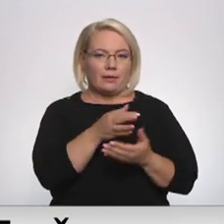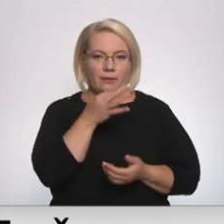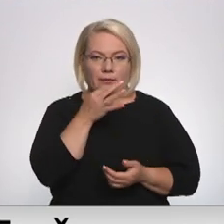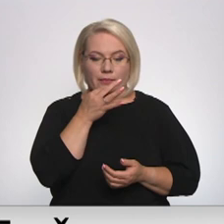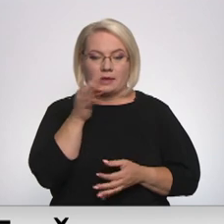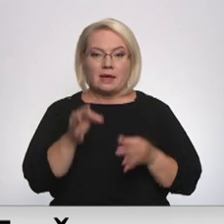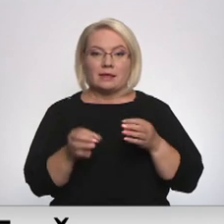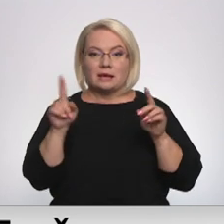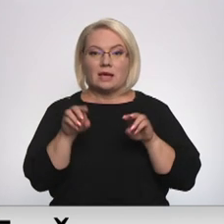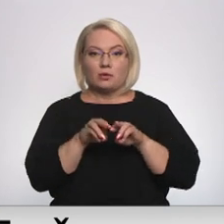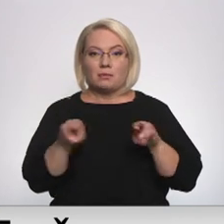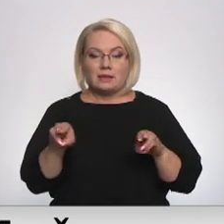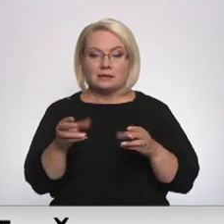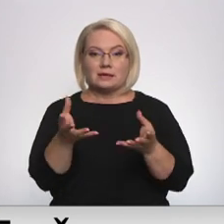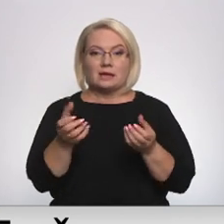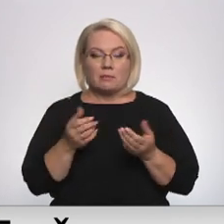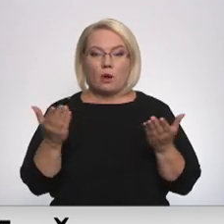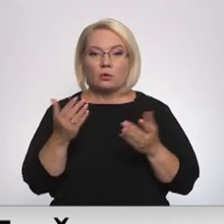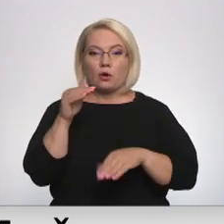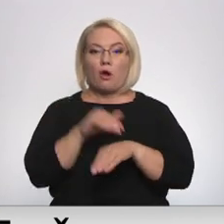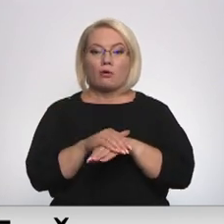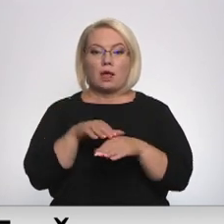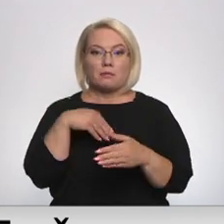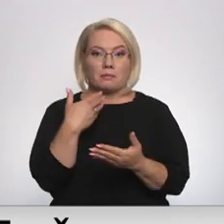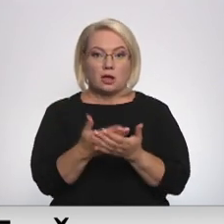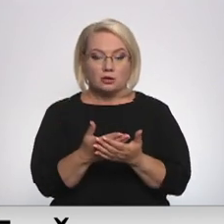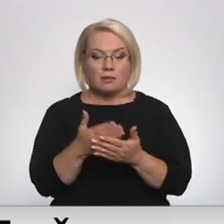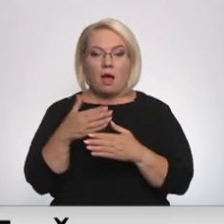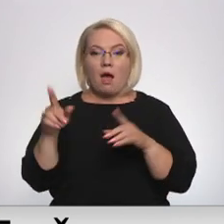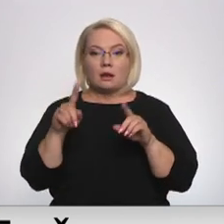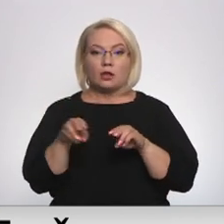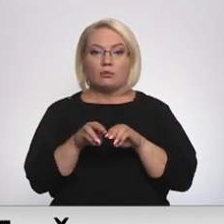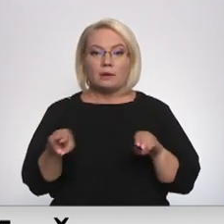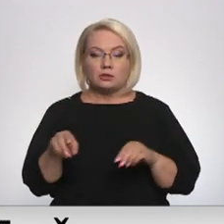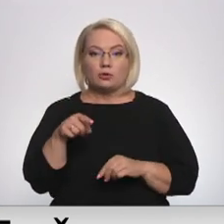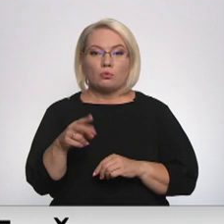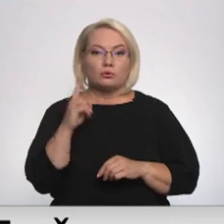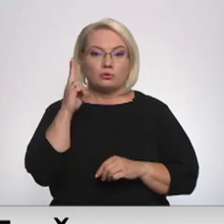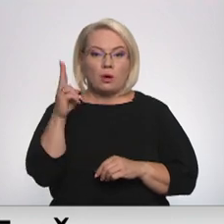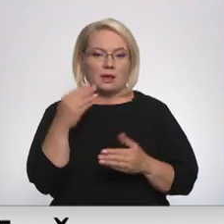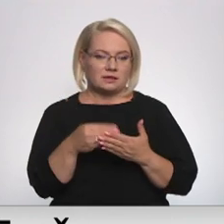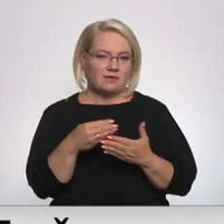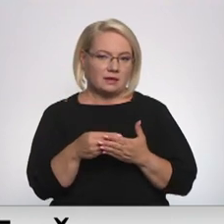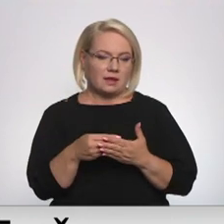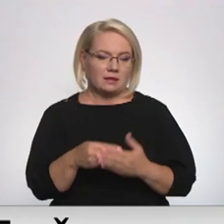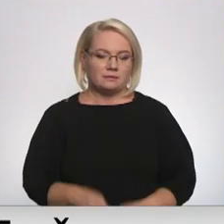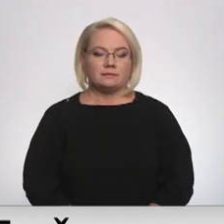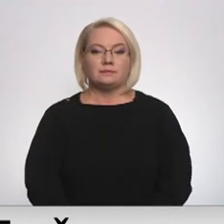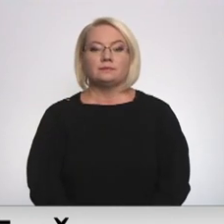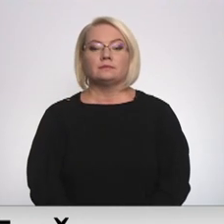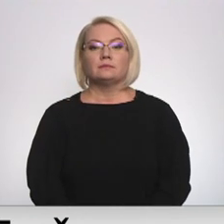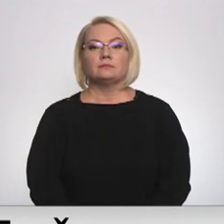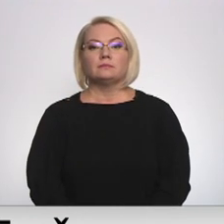Ja no tieslietu ministrijas tiks saņemti kādi konkrēti priekšlikumi, tad ālietu ministrija to soli izvērtēt. Dienā Bultiņa, Mīkus